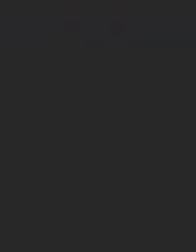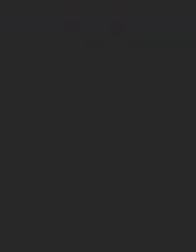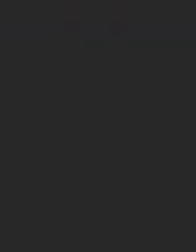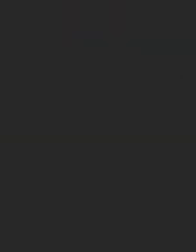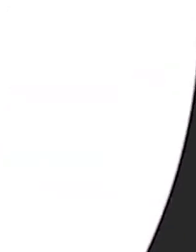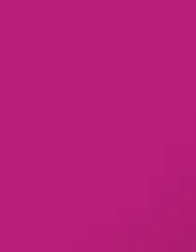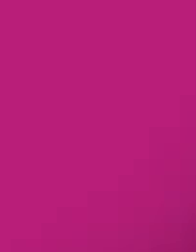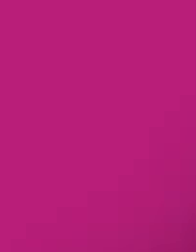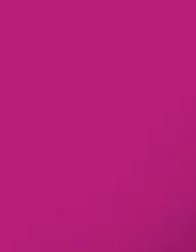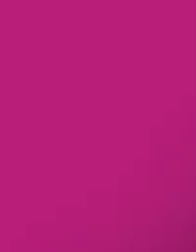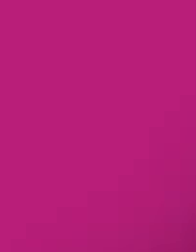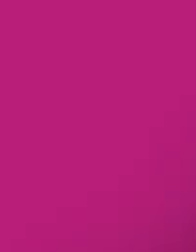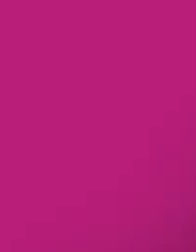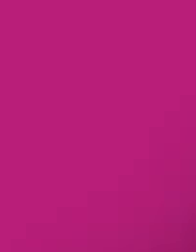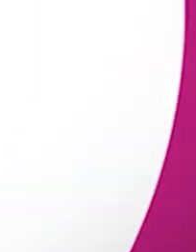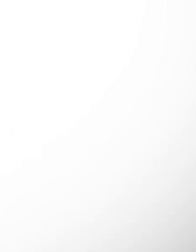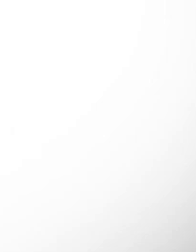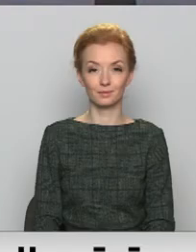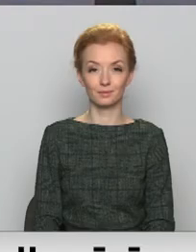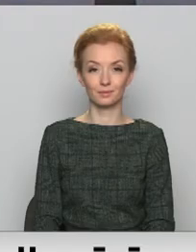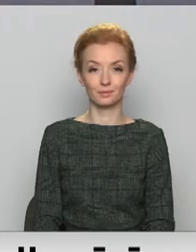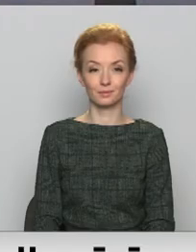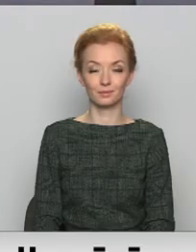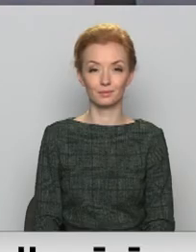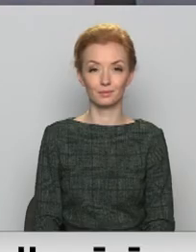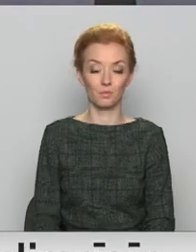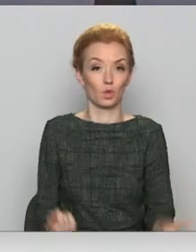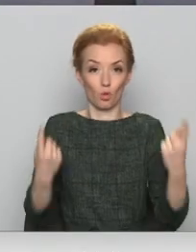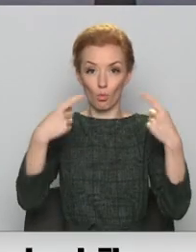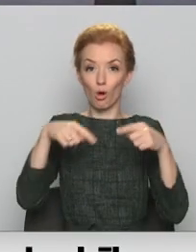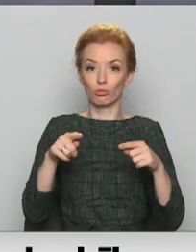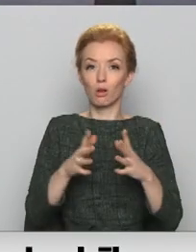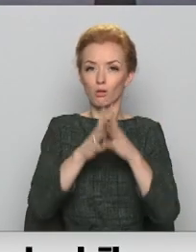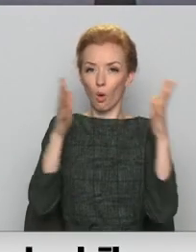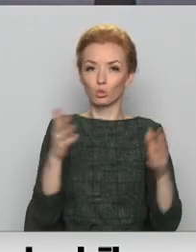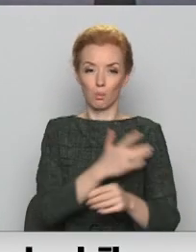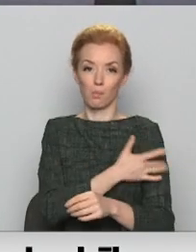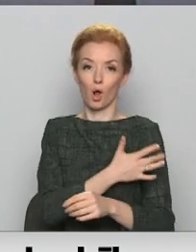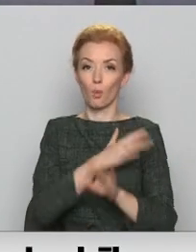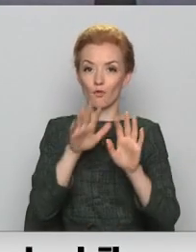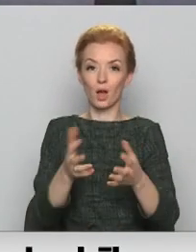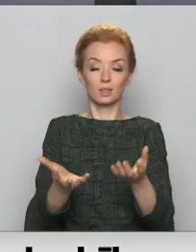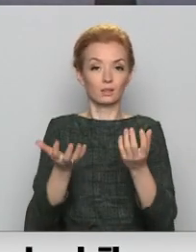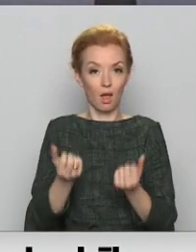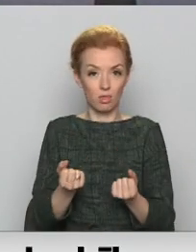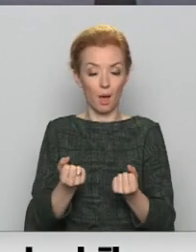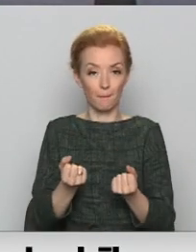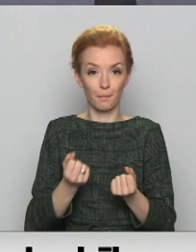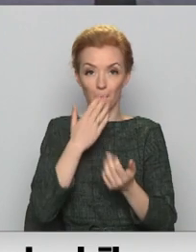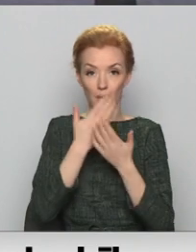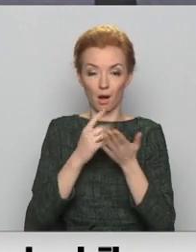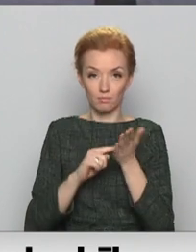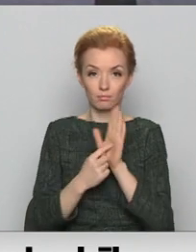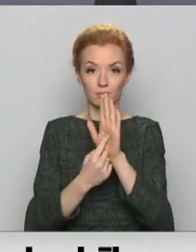Re, visi ēters ir te! Pat labi un daudz uz pakalpojumus var saņemt uzrādotu vakcinācijas